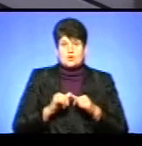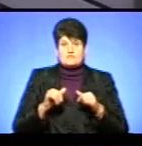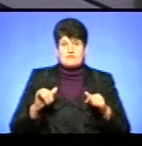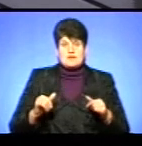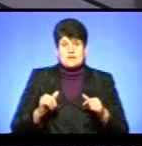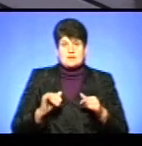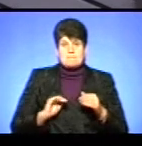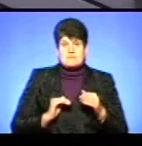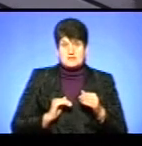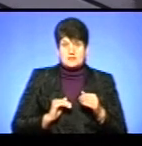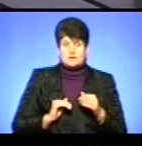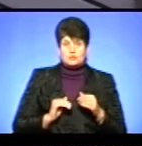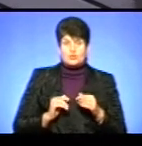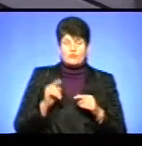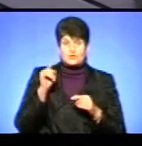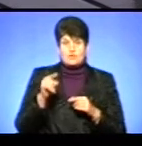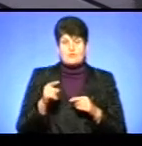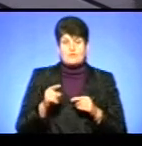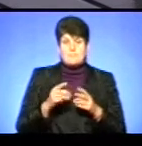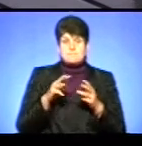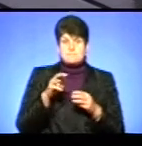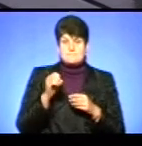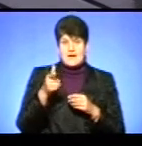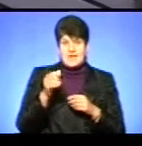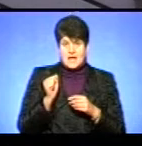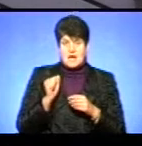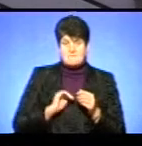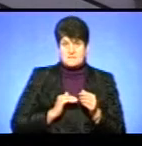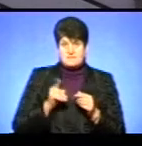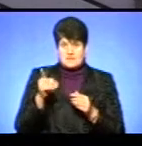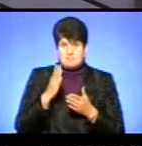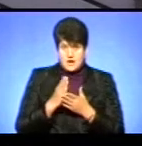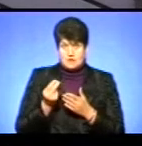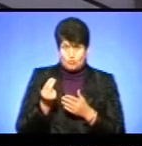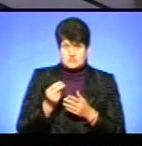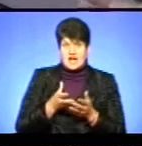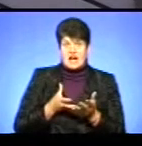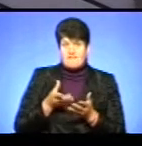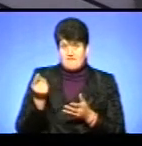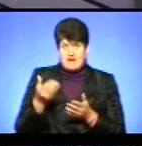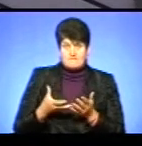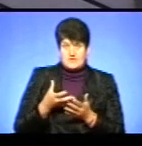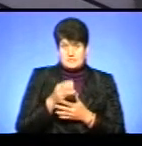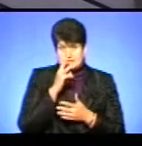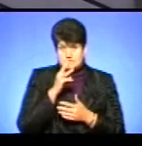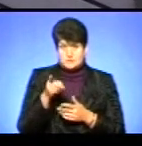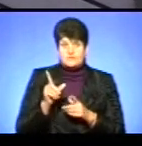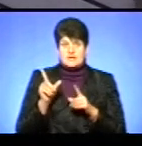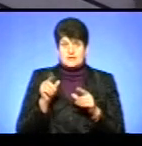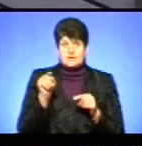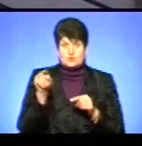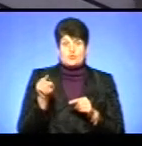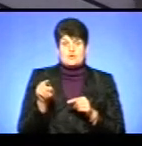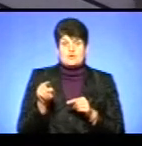розвиток свого бізнесу, в мегабізнесу, чуть не, він має кошти, а вам виплатити зарплату, щоб ви до нього їхали нормально